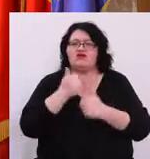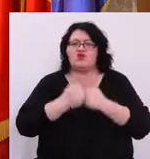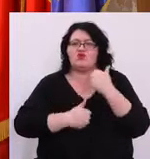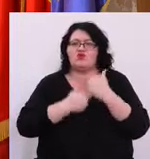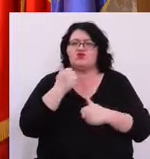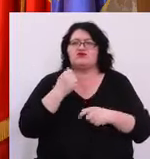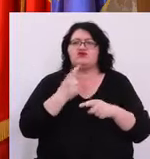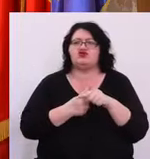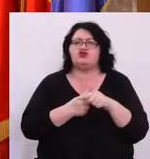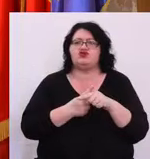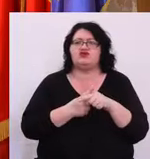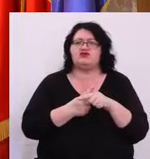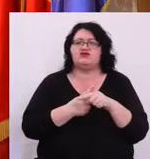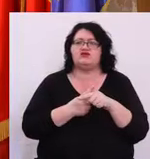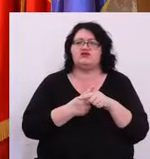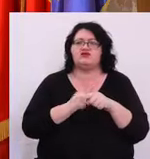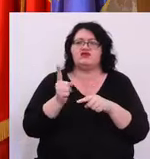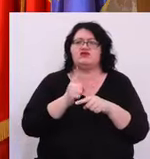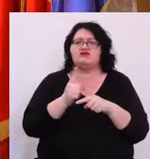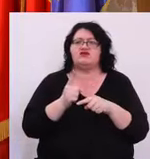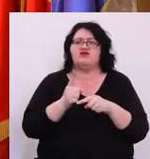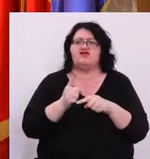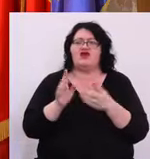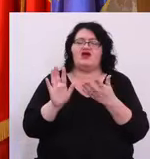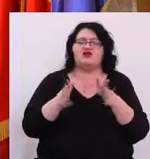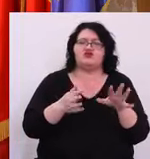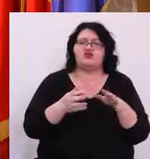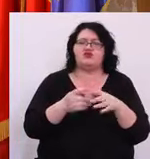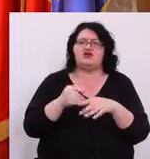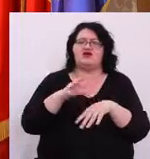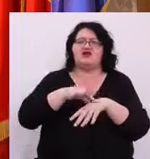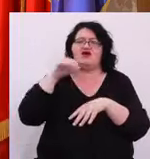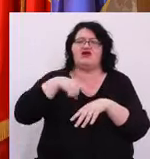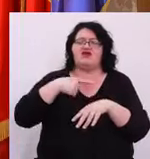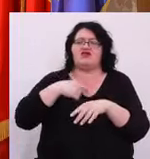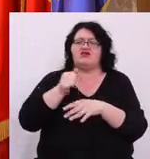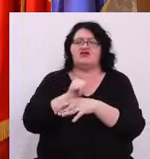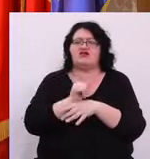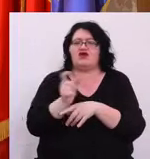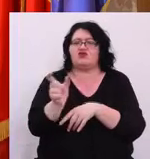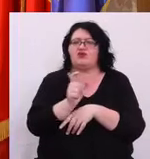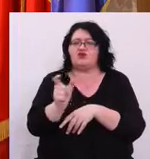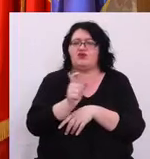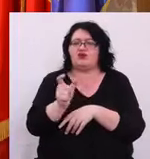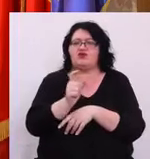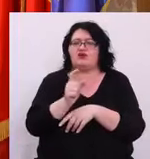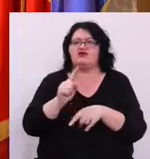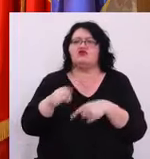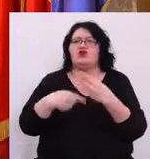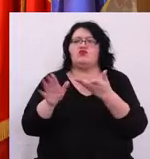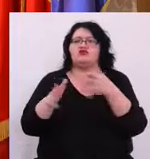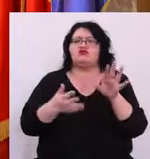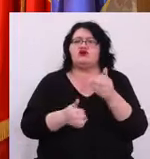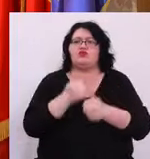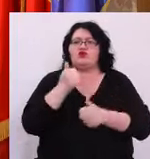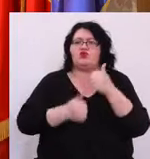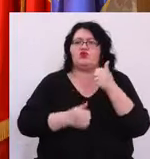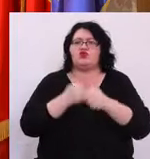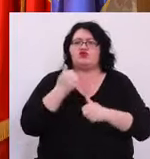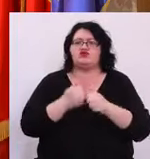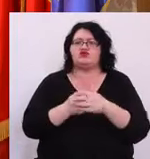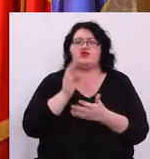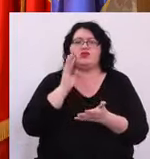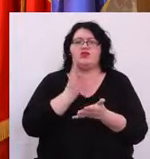Și să nu avem Inițial ideea era să avem întâi directorul interimar Care el după aia să demareze concursurile